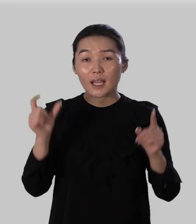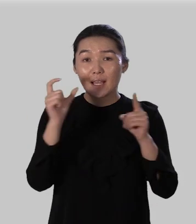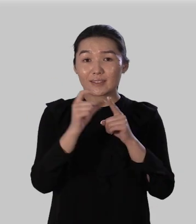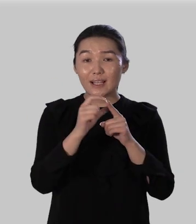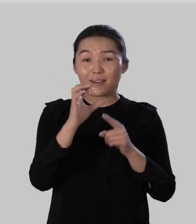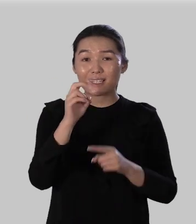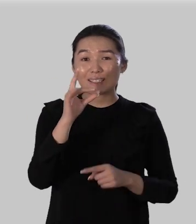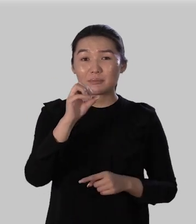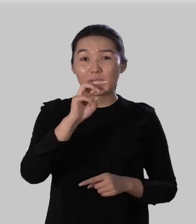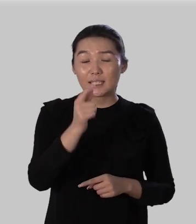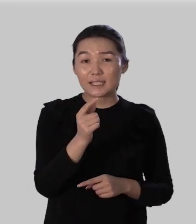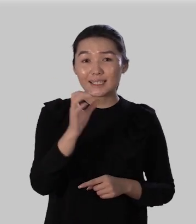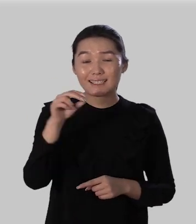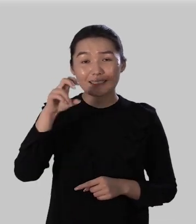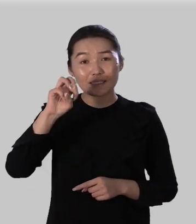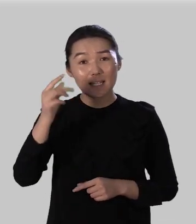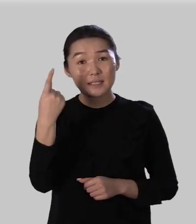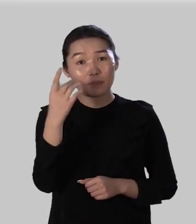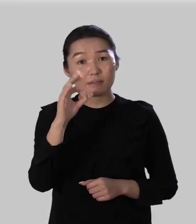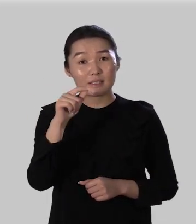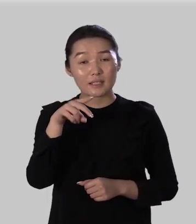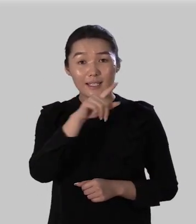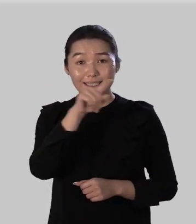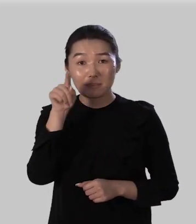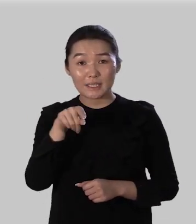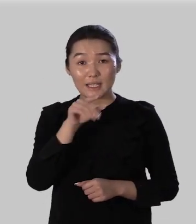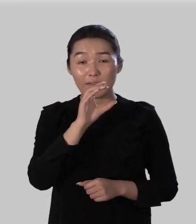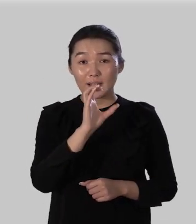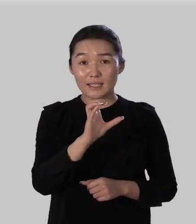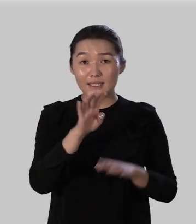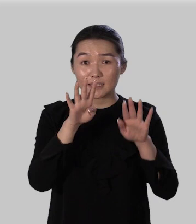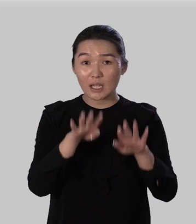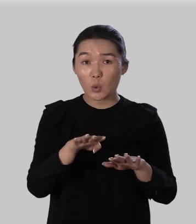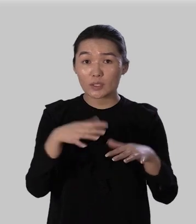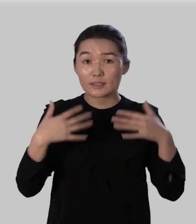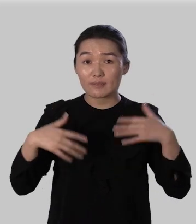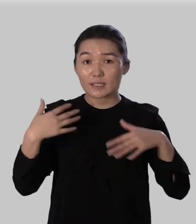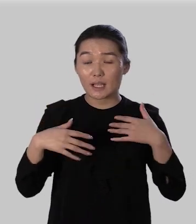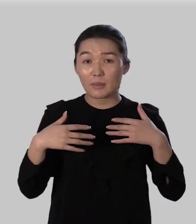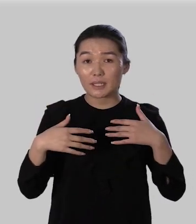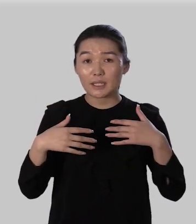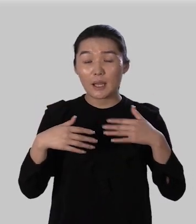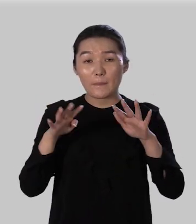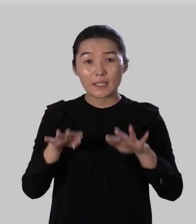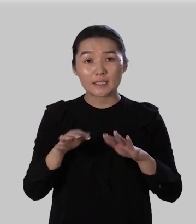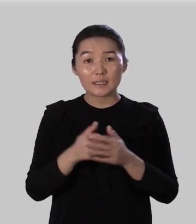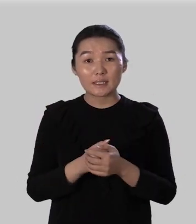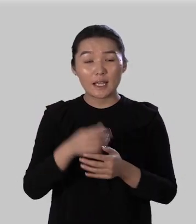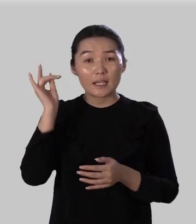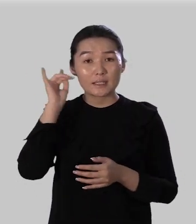в словах сбрить и сдать первый согласный приставка с находится в слабой позиции